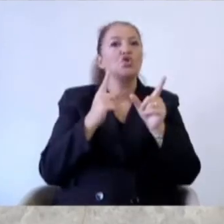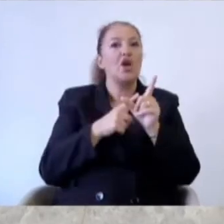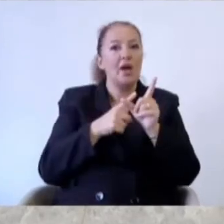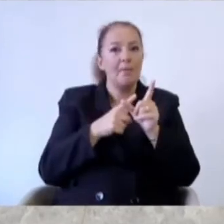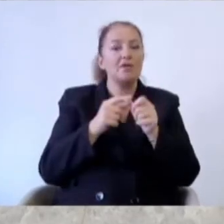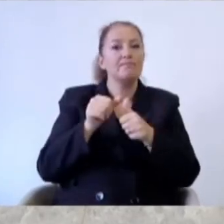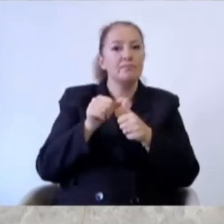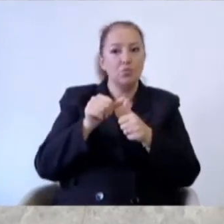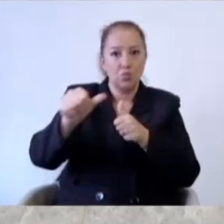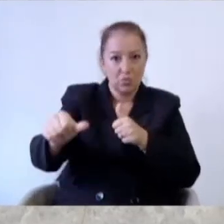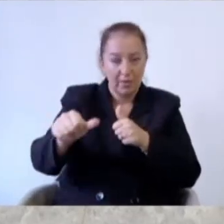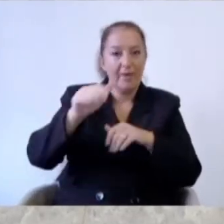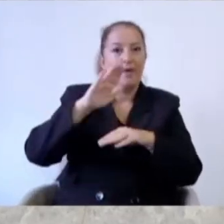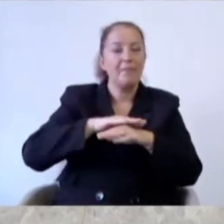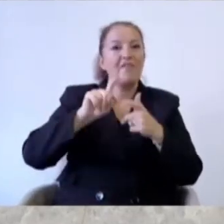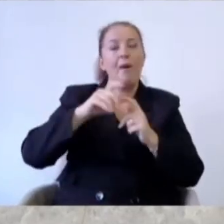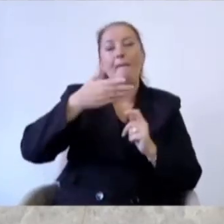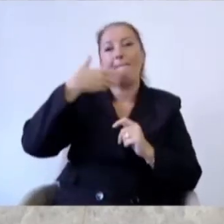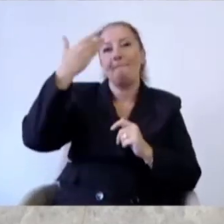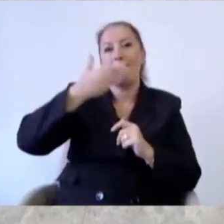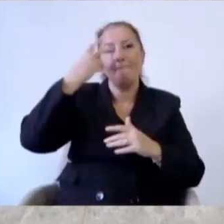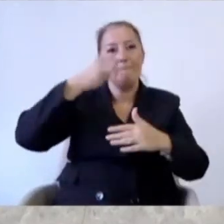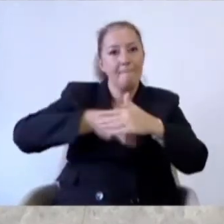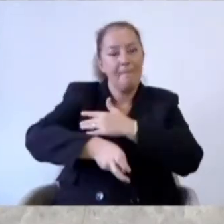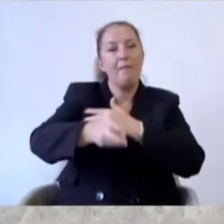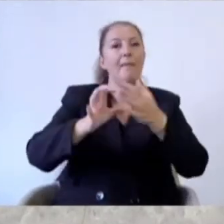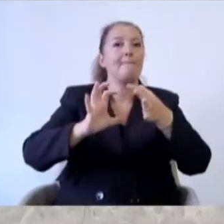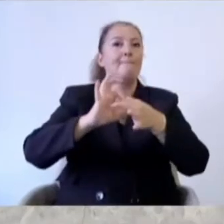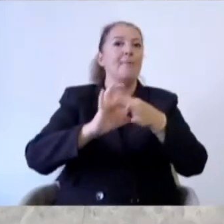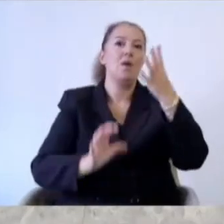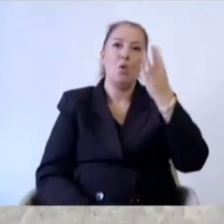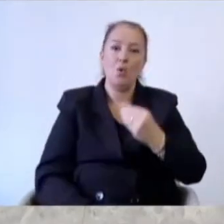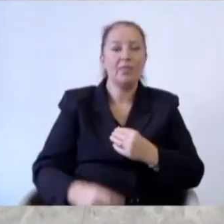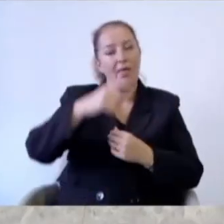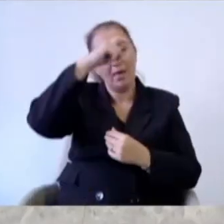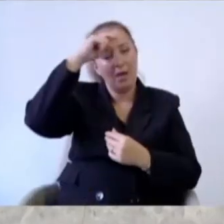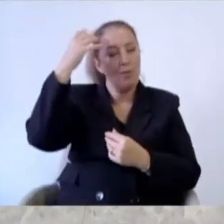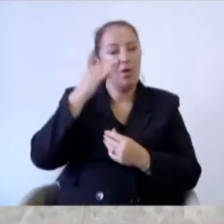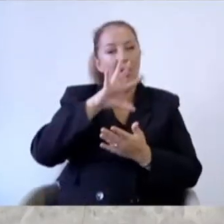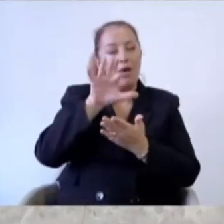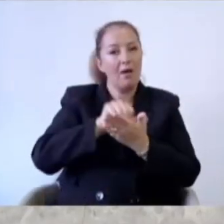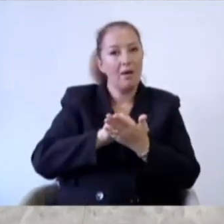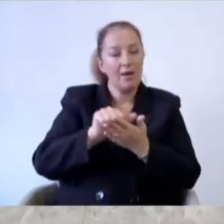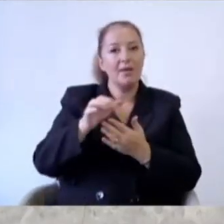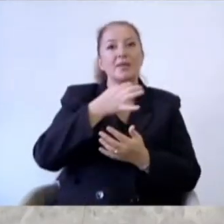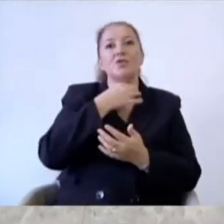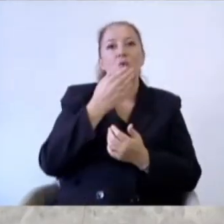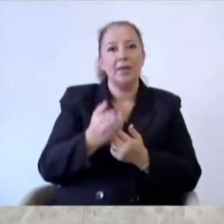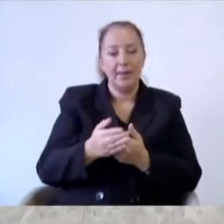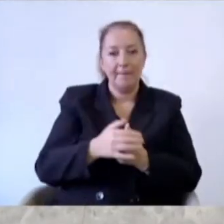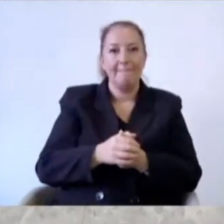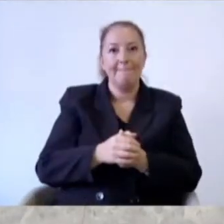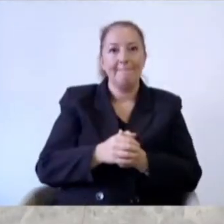uzattık ve Marmaray bağlantısını sağladık. Emeği geçen herkese teşekkür ediyorum.